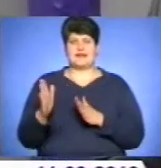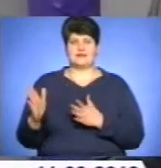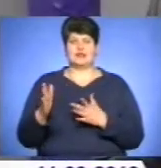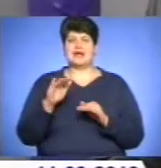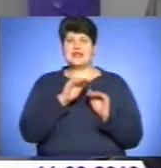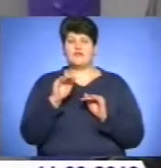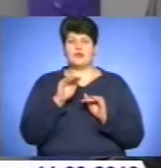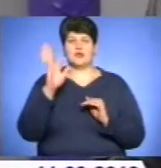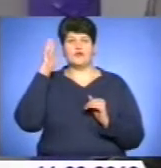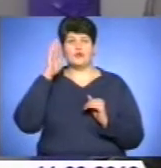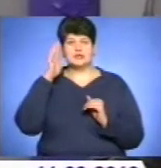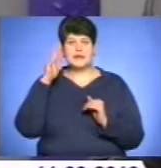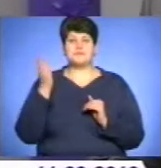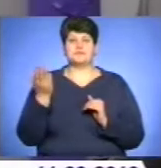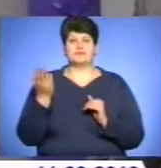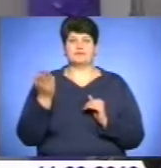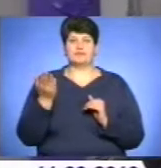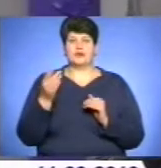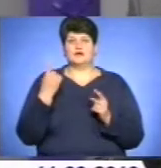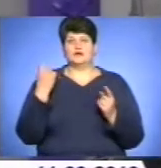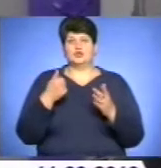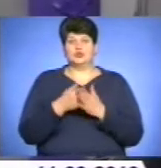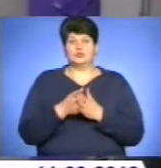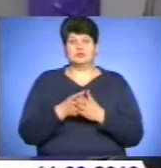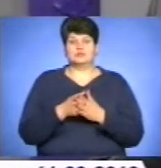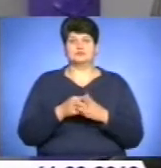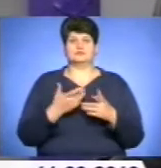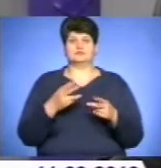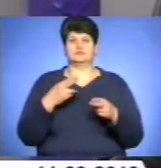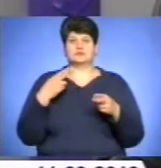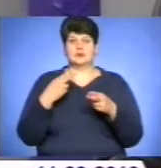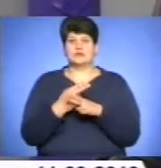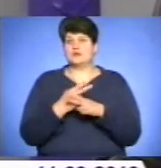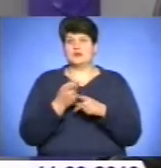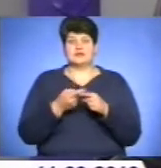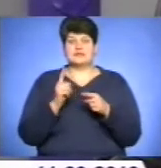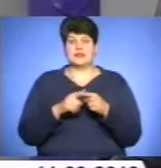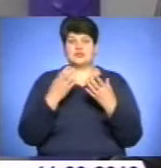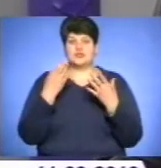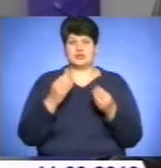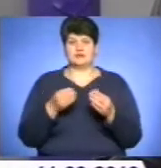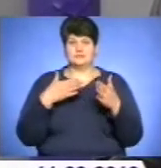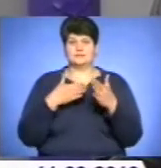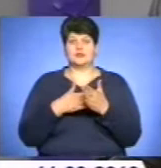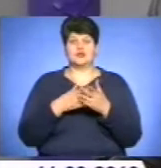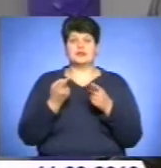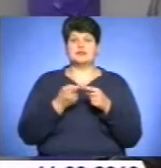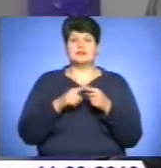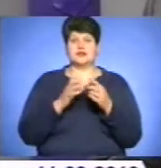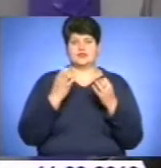критичного – це ще біля 2 метрів. На сьогодні рівень води над нулем становить